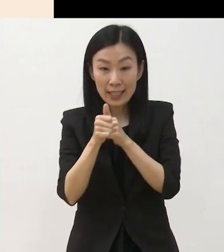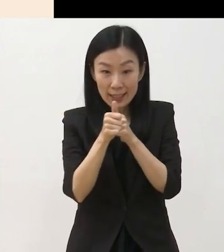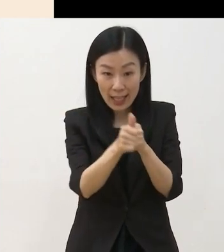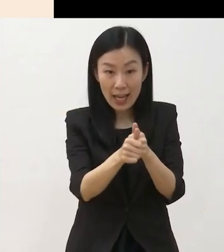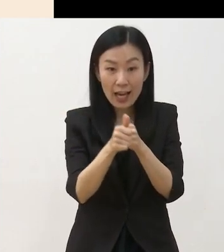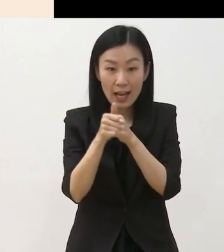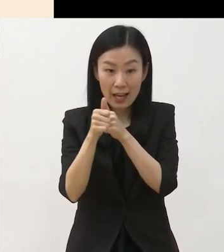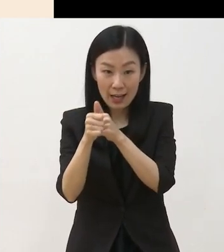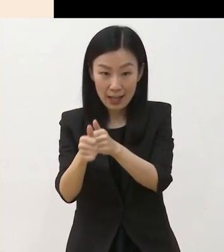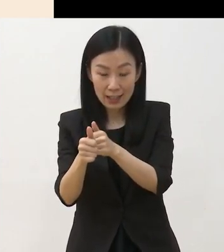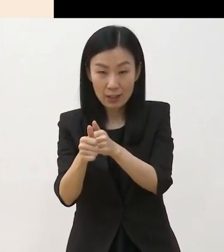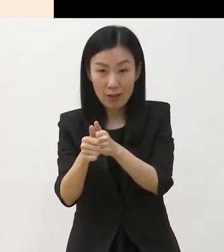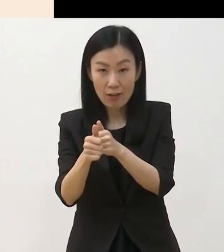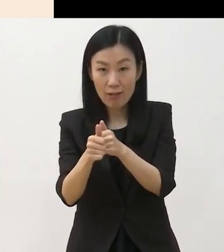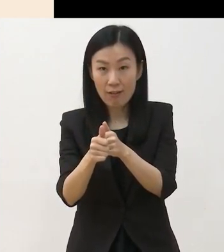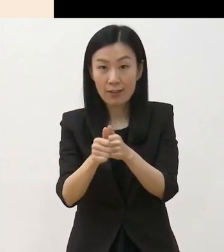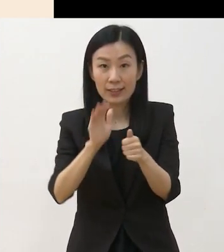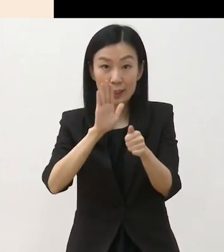공연해야 하고